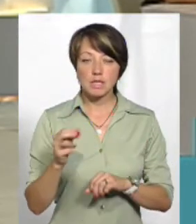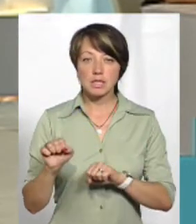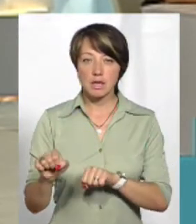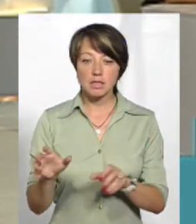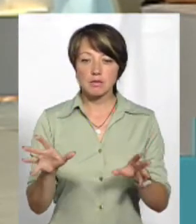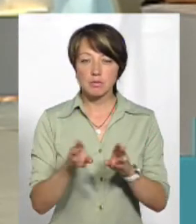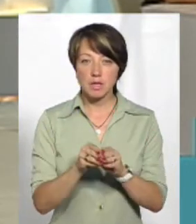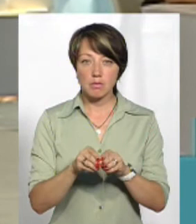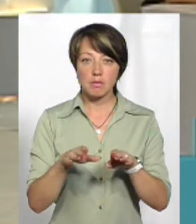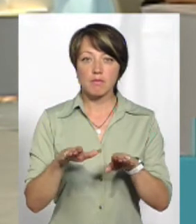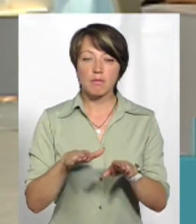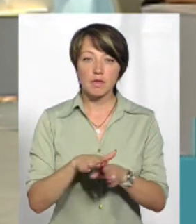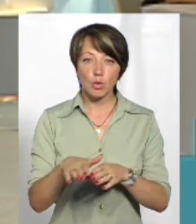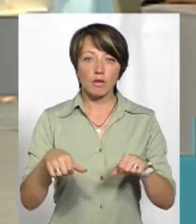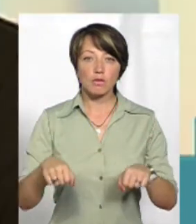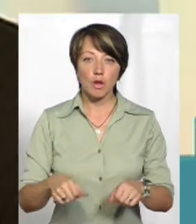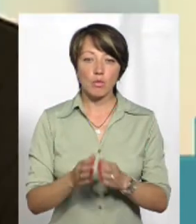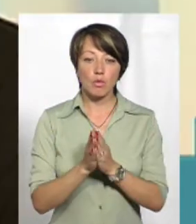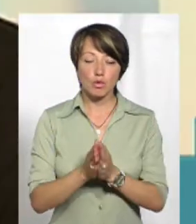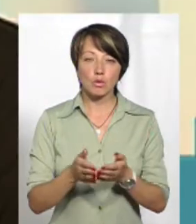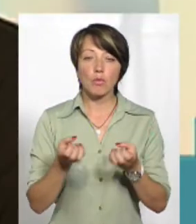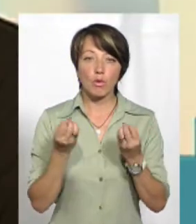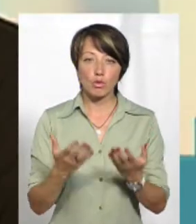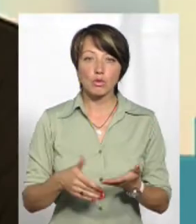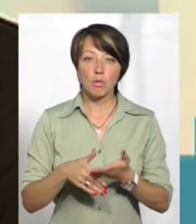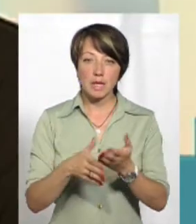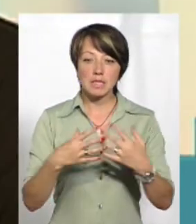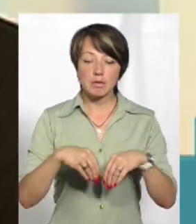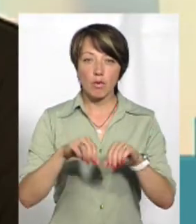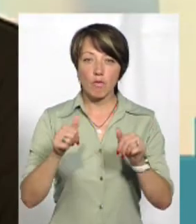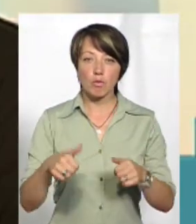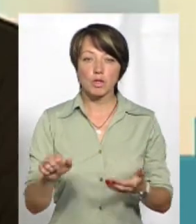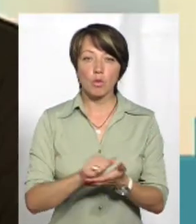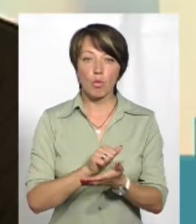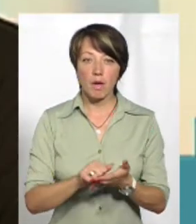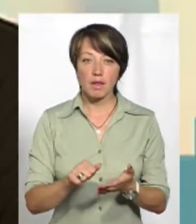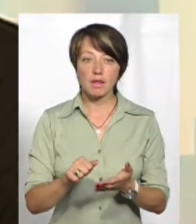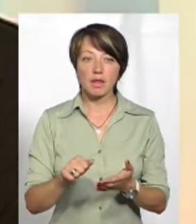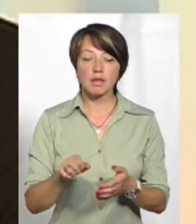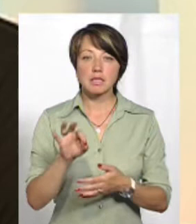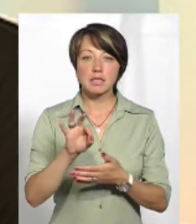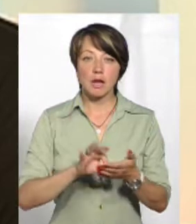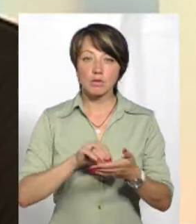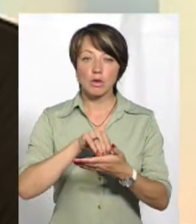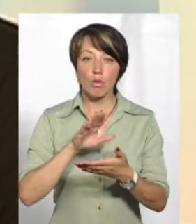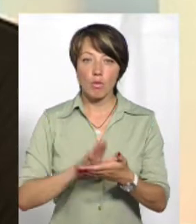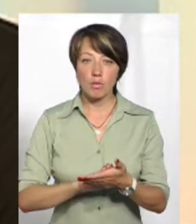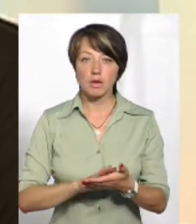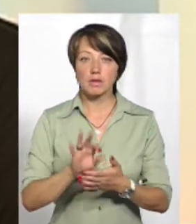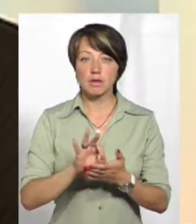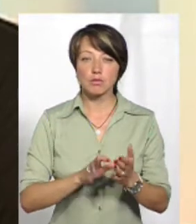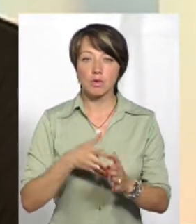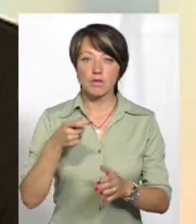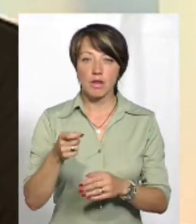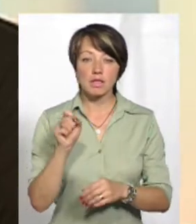захисту спільно з органами виконавчої влади просто допомагали сім'ям оформити документи, їх тут же ставили на облік, ми тут же